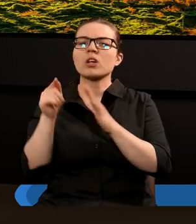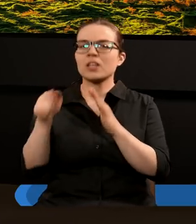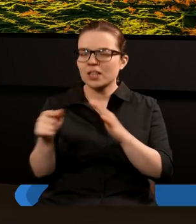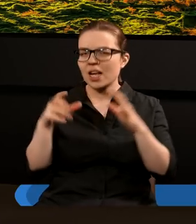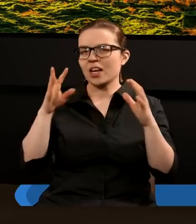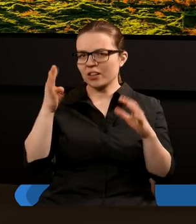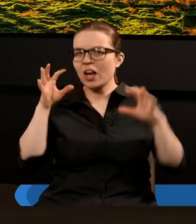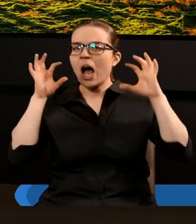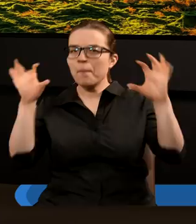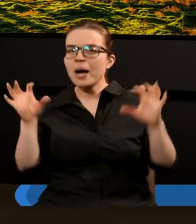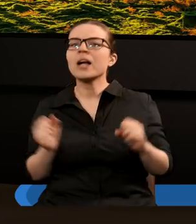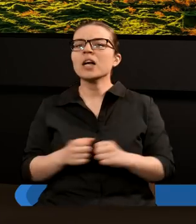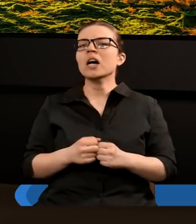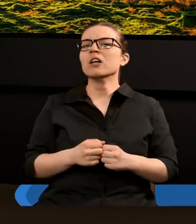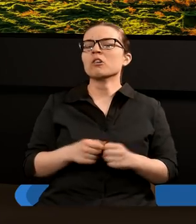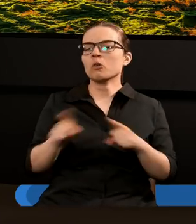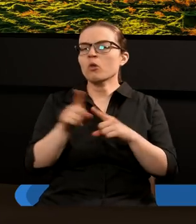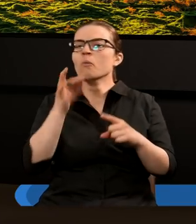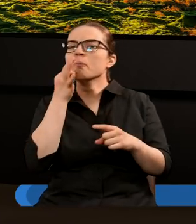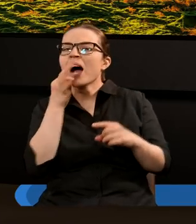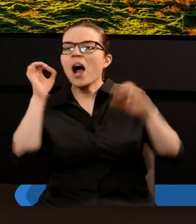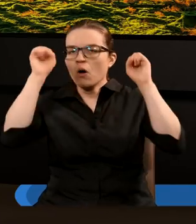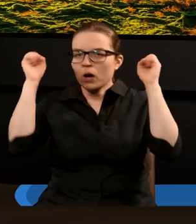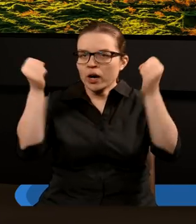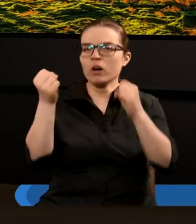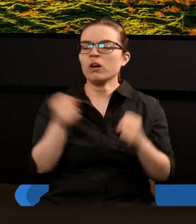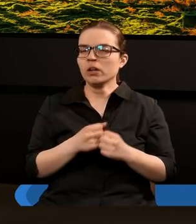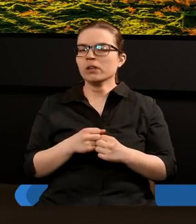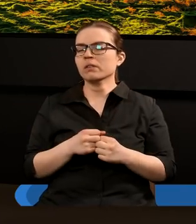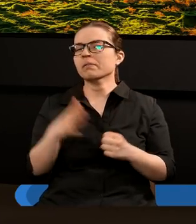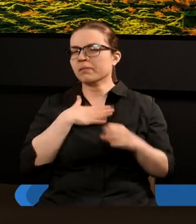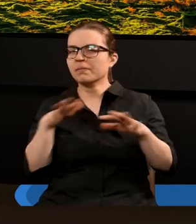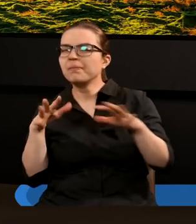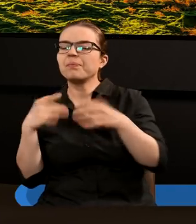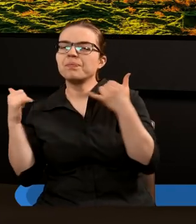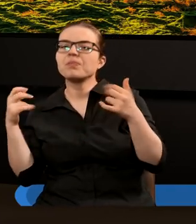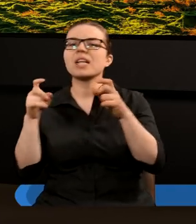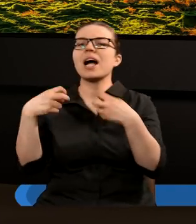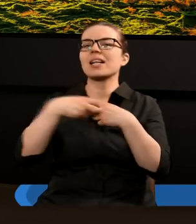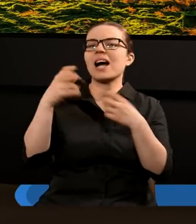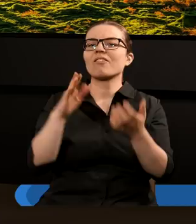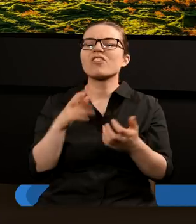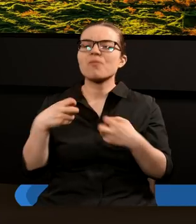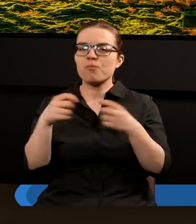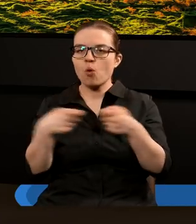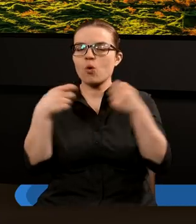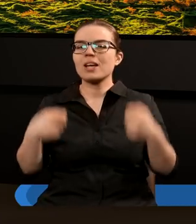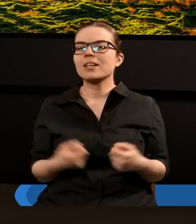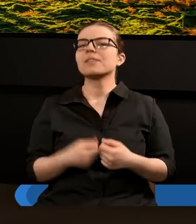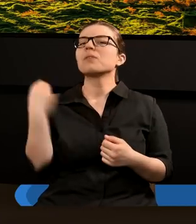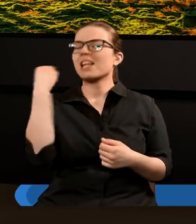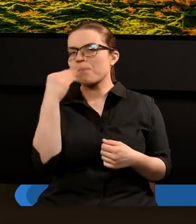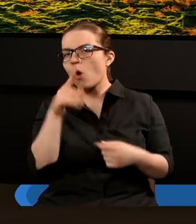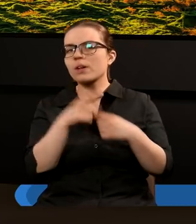czwartej bestii wyrasta również Mały Róg, który ma zaskakująco dużo cech wspólnych z tą bestią z morza. Między